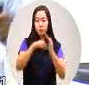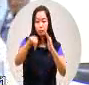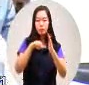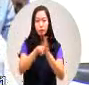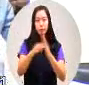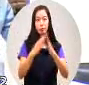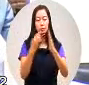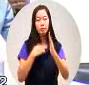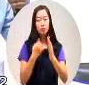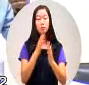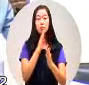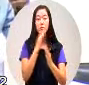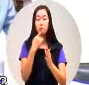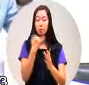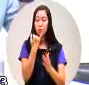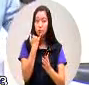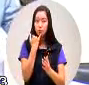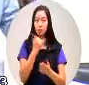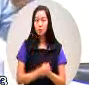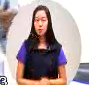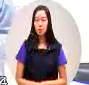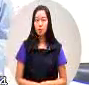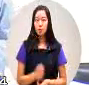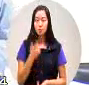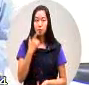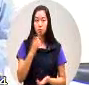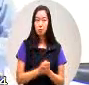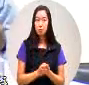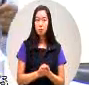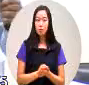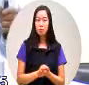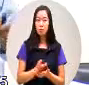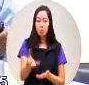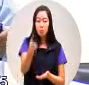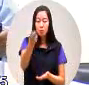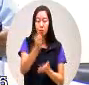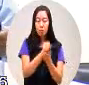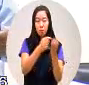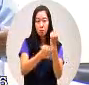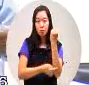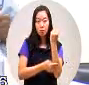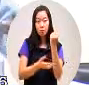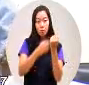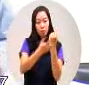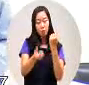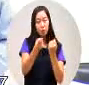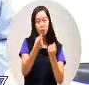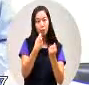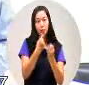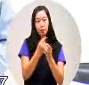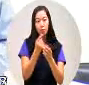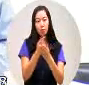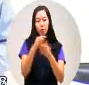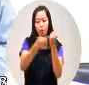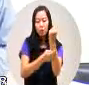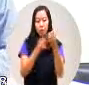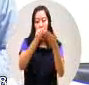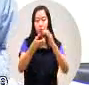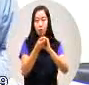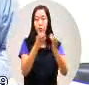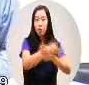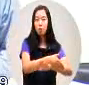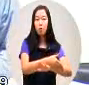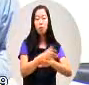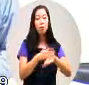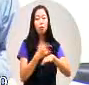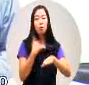那么我们可以呢有采量权不要过于超越法律的规定我们院